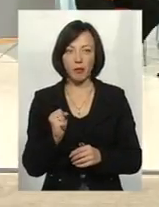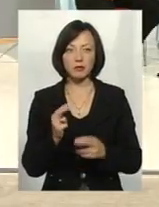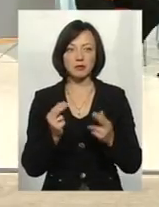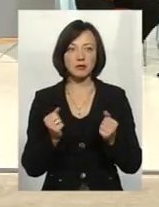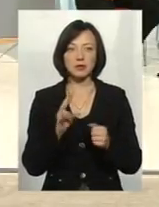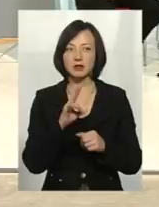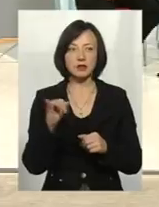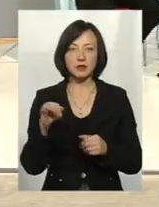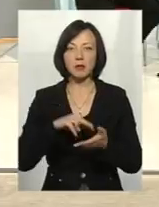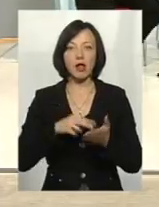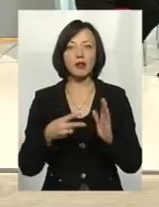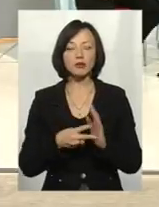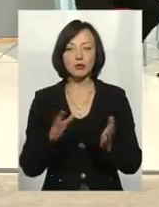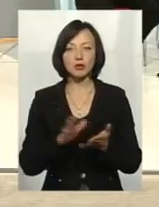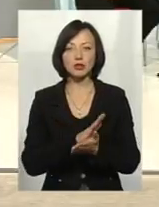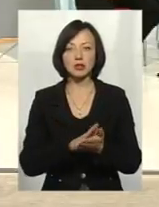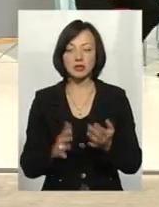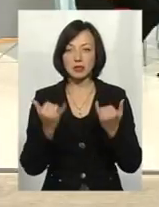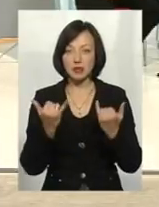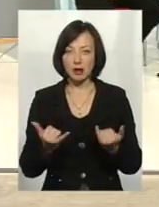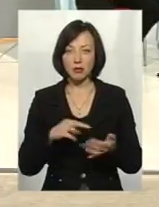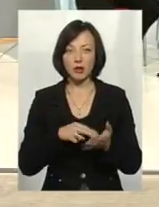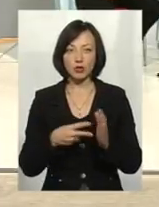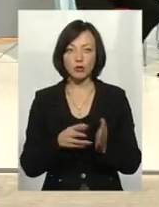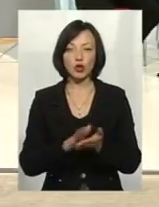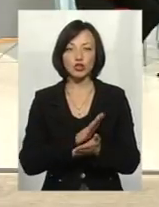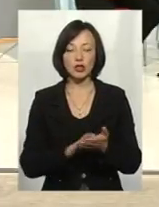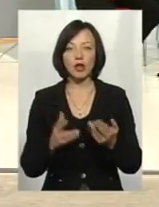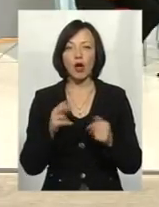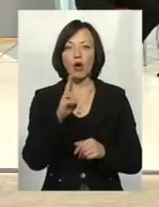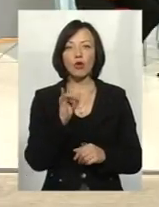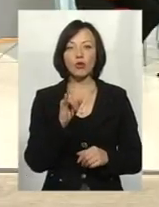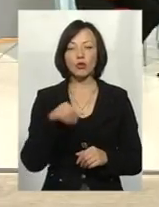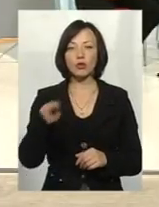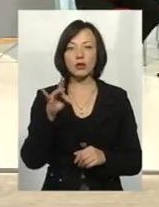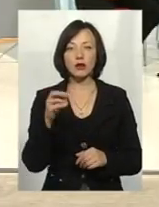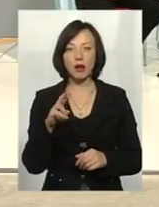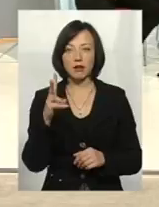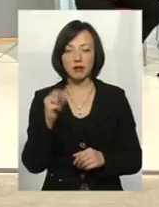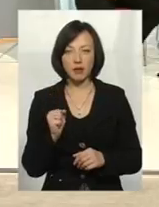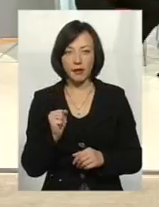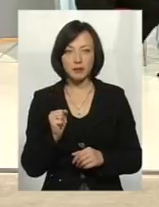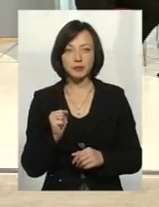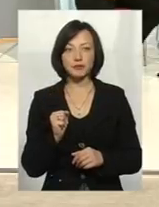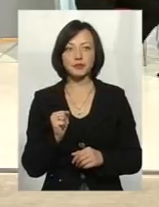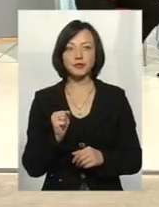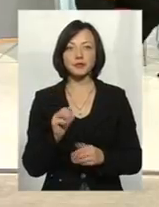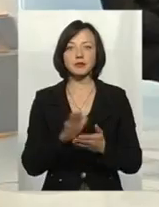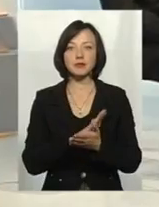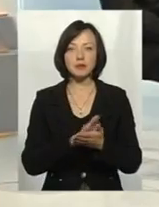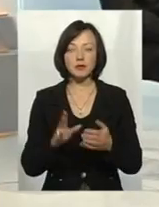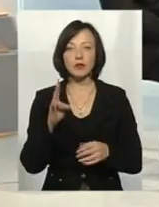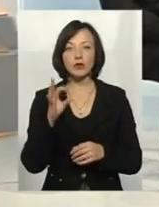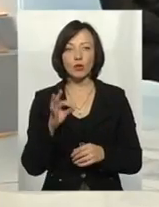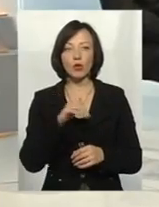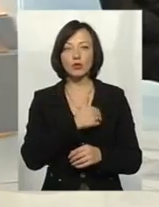Ні, не плануємо зараз. Зараз плануємо розчищати. Кудрянку, так? Розчищали. Ні, ні, Кудрянку розчищали. Ну,